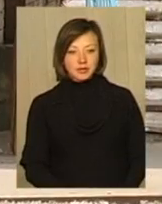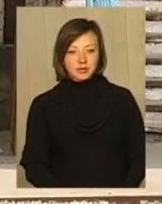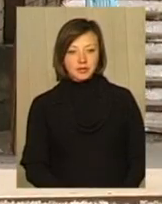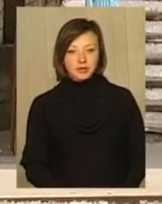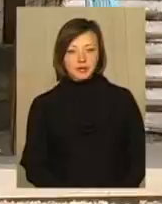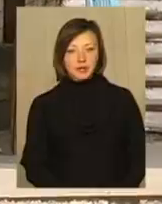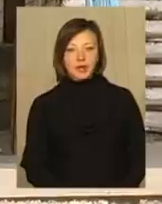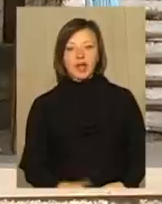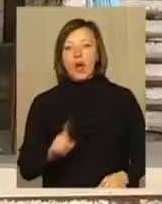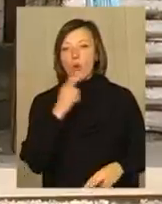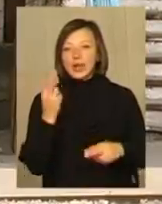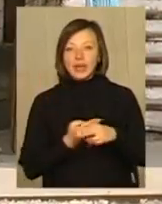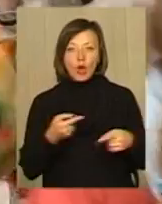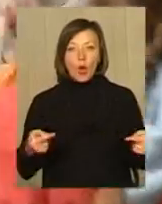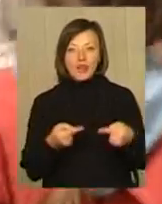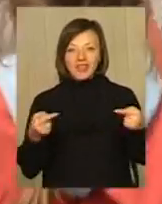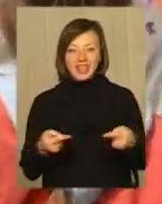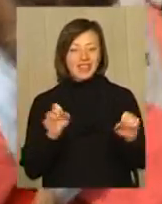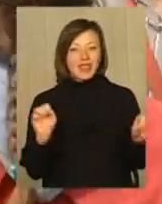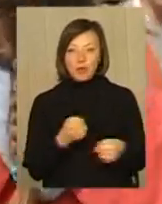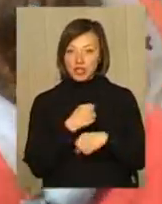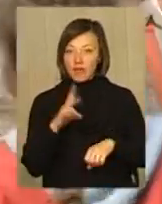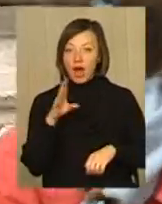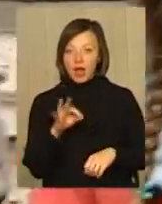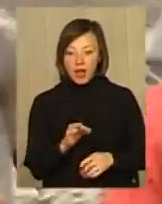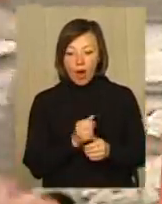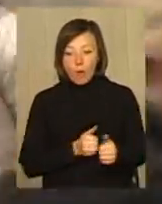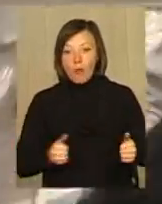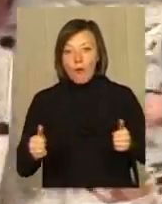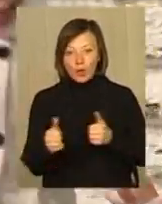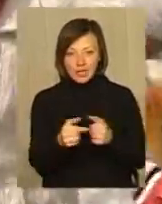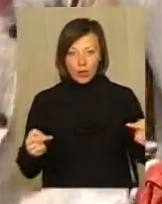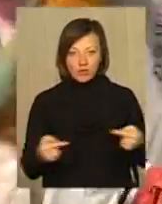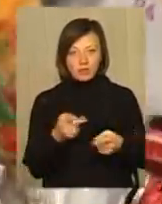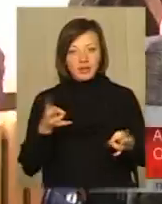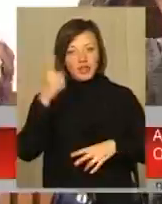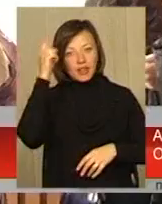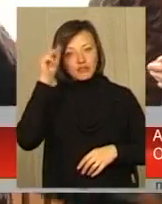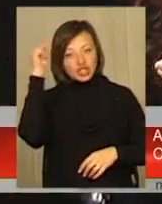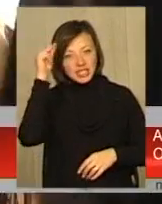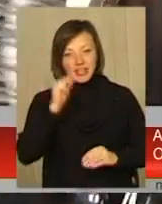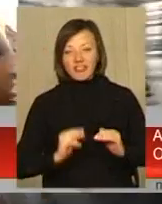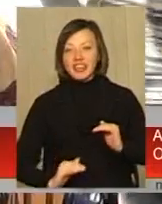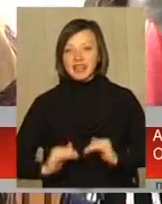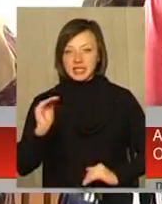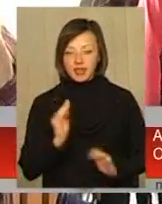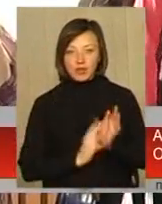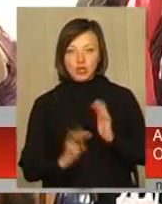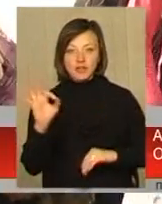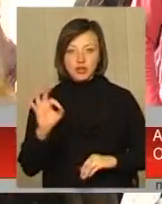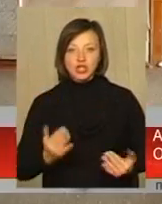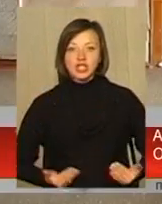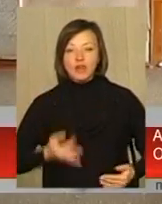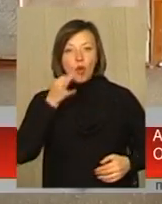Цілком уникнути конфліктів ще нікому не вдавалося. Проте обходити гострі кути людина має навчитися вже в дитинстві. Педагоги кажуть, 90%